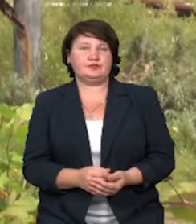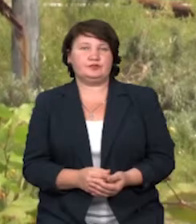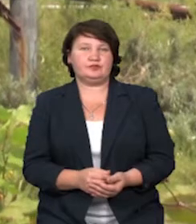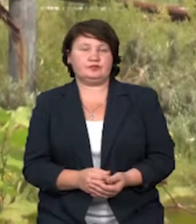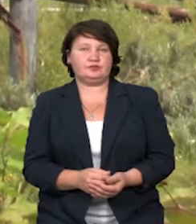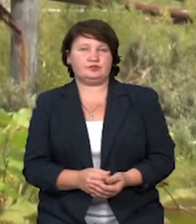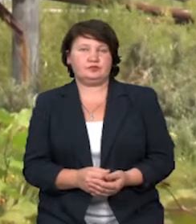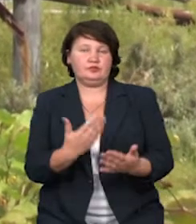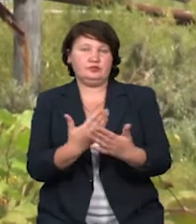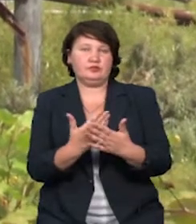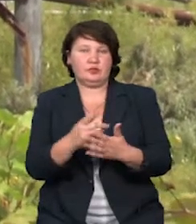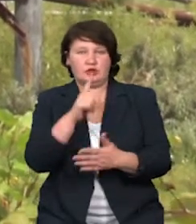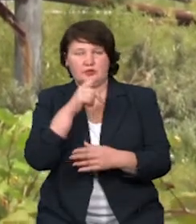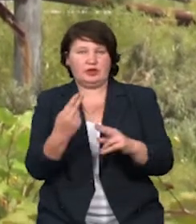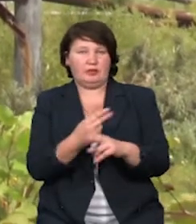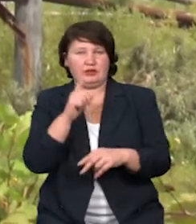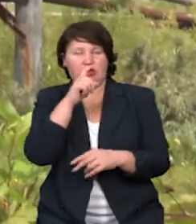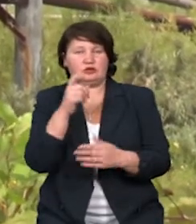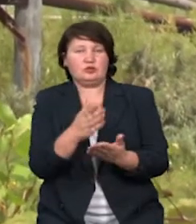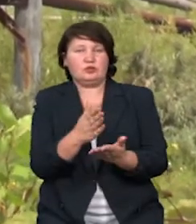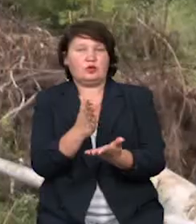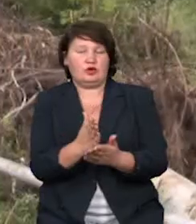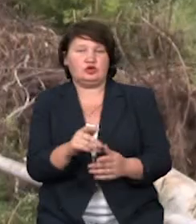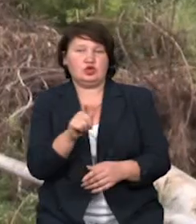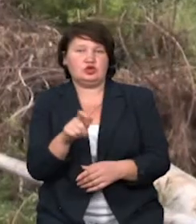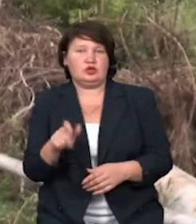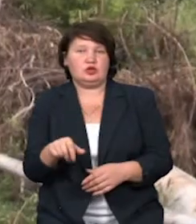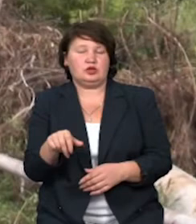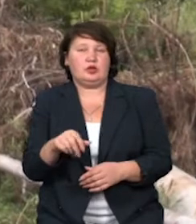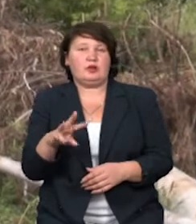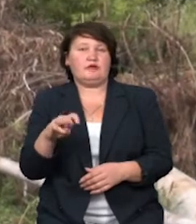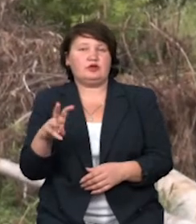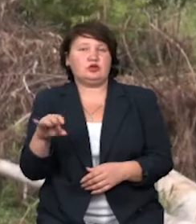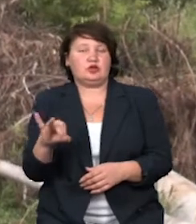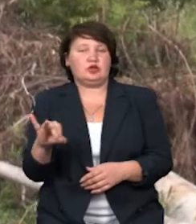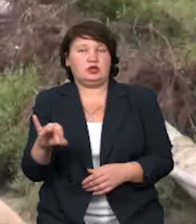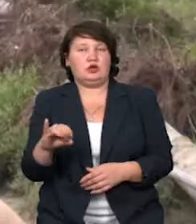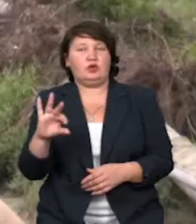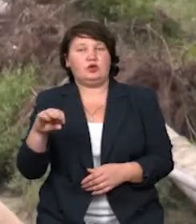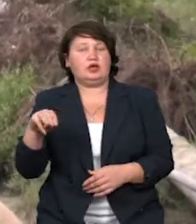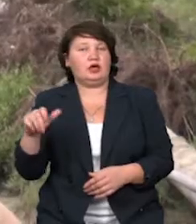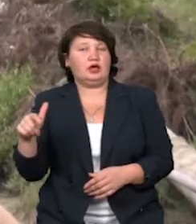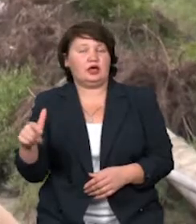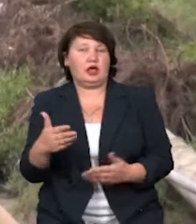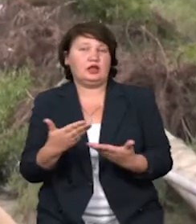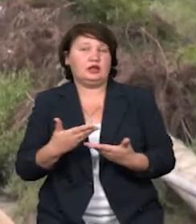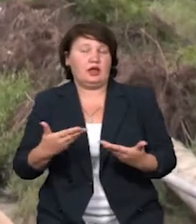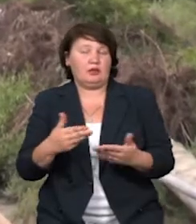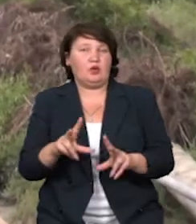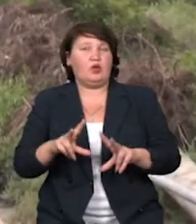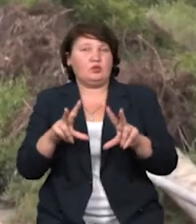Майже місяць без газу перебувають жителі Дебеславців Матийвецької ОТГ. Нам пообіцяли, що